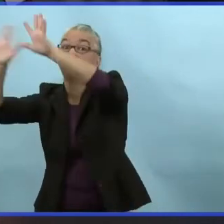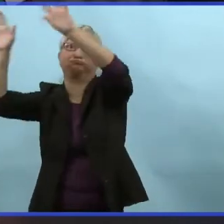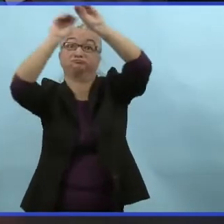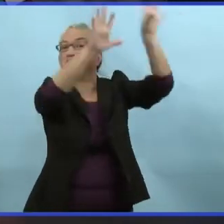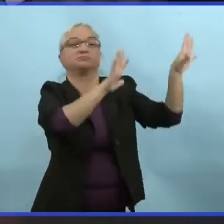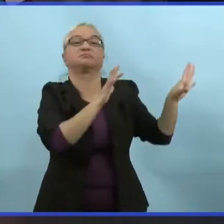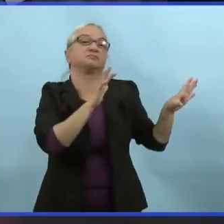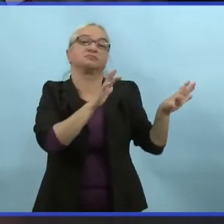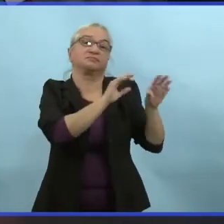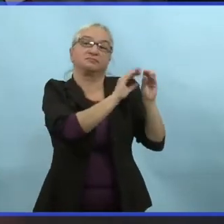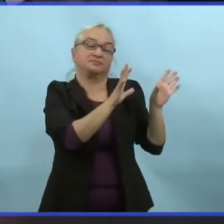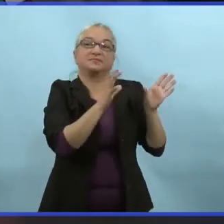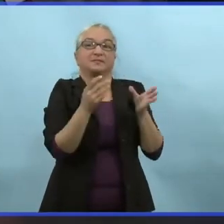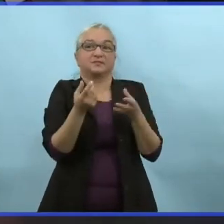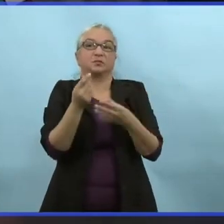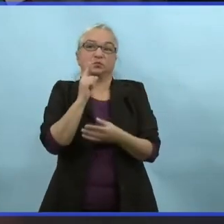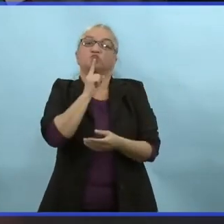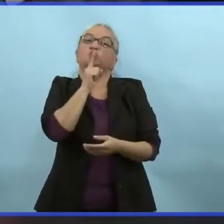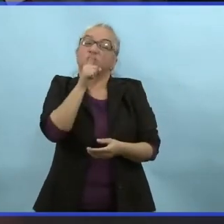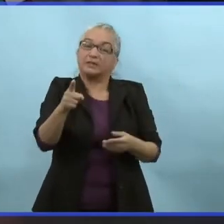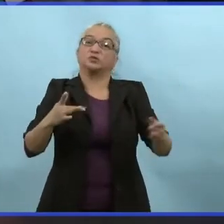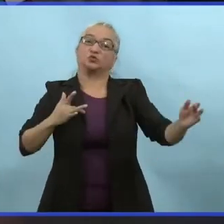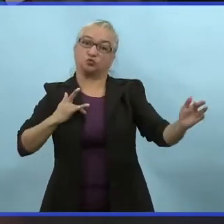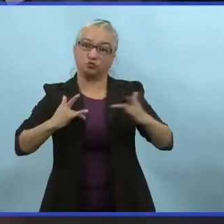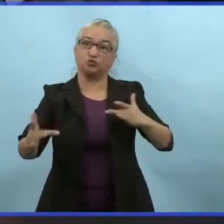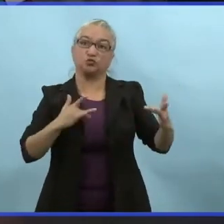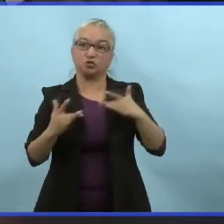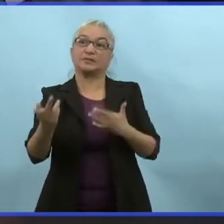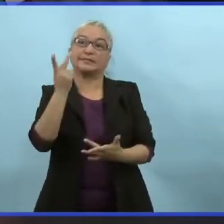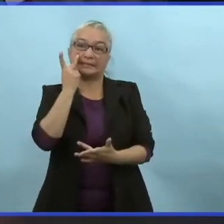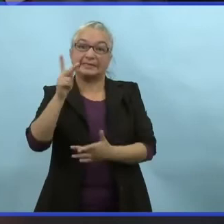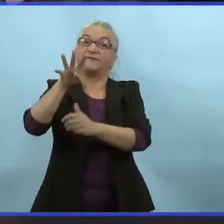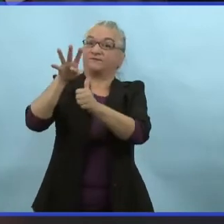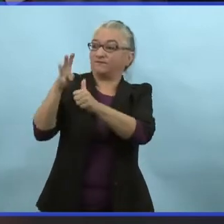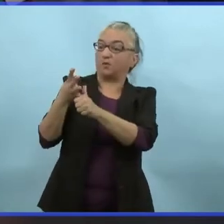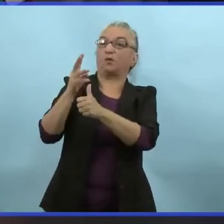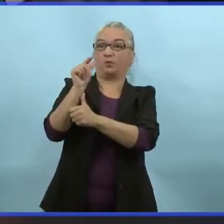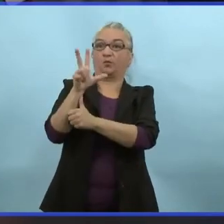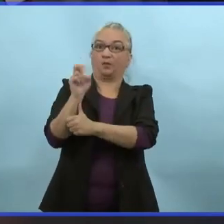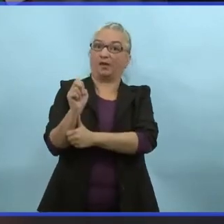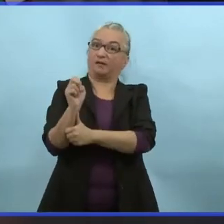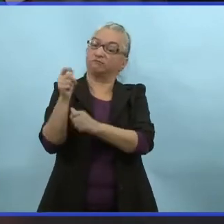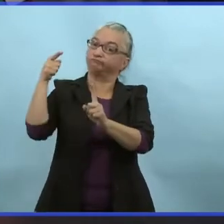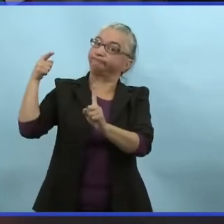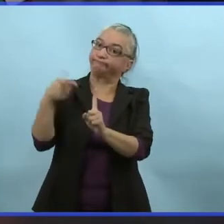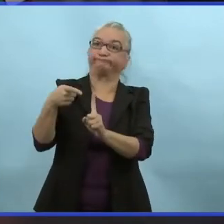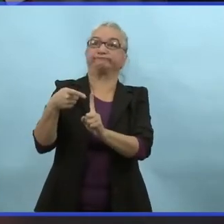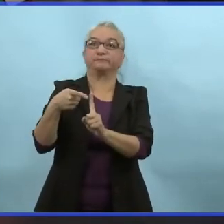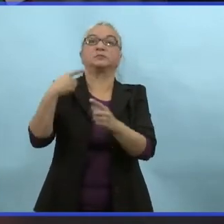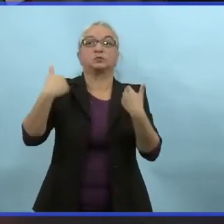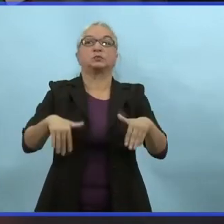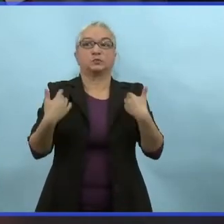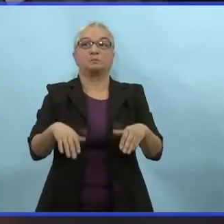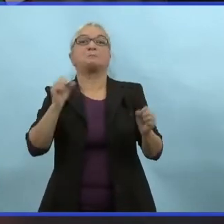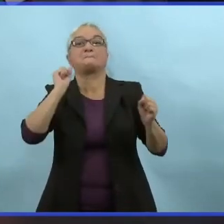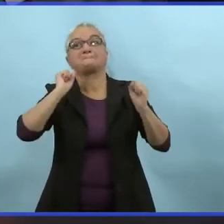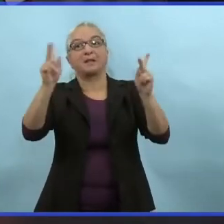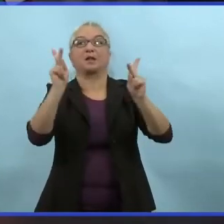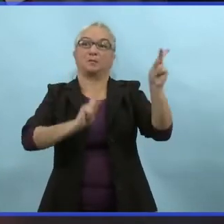transmission dans toutes les régions. Et en plus de ça, ce qu'on voit dans cette quatrième vague,